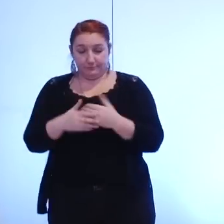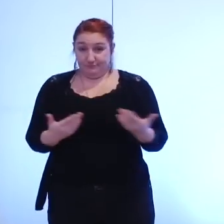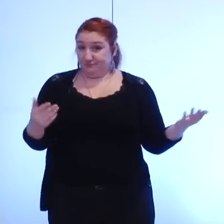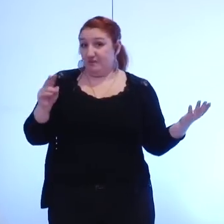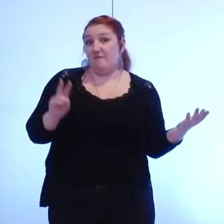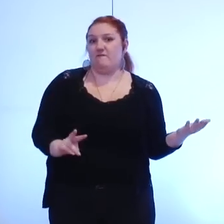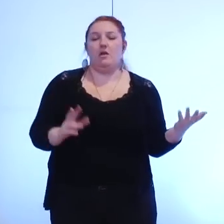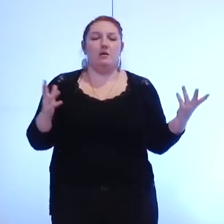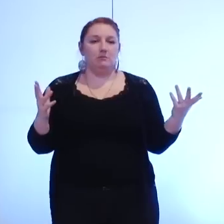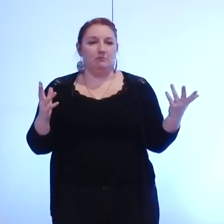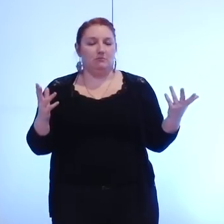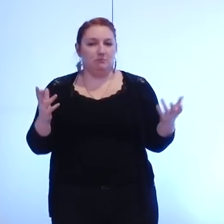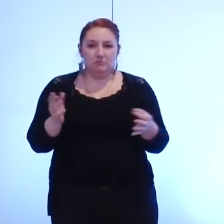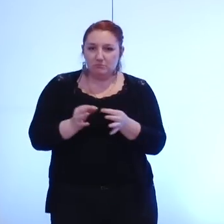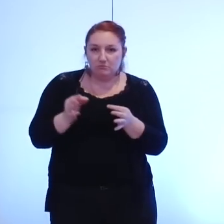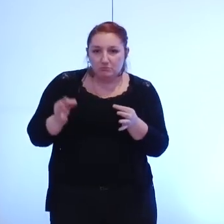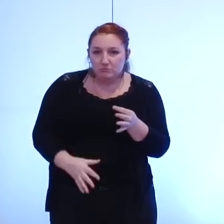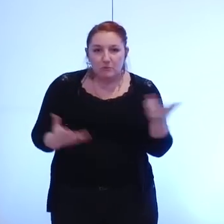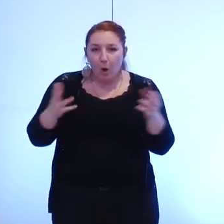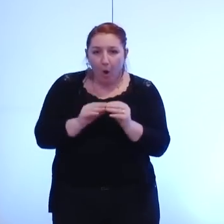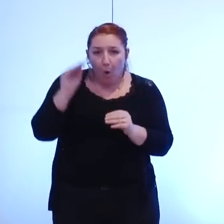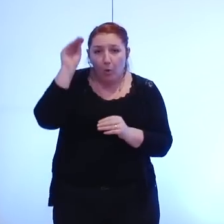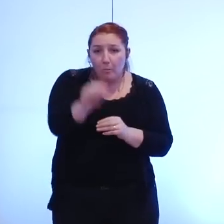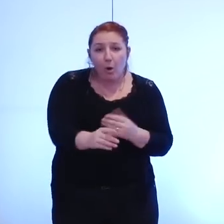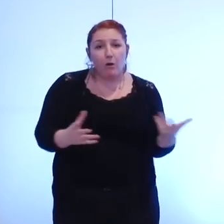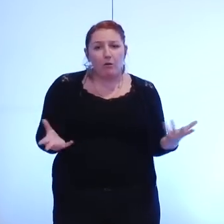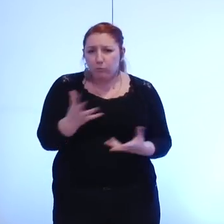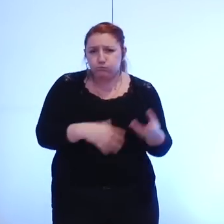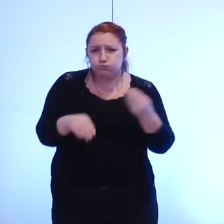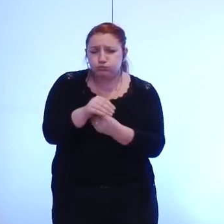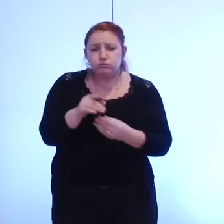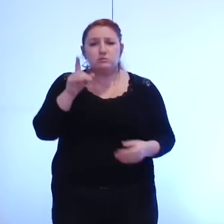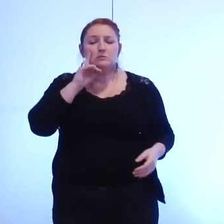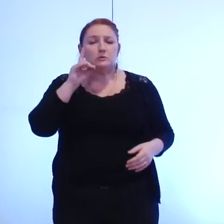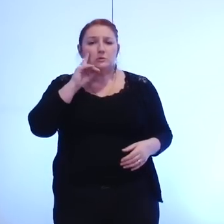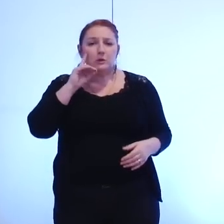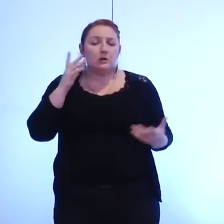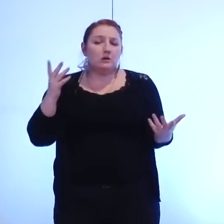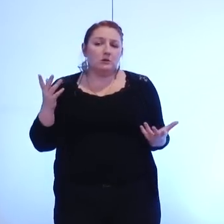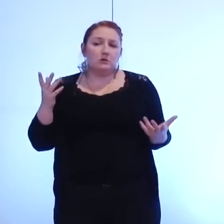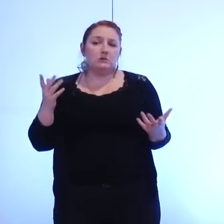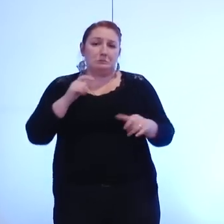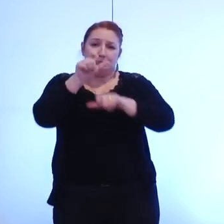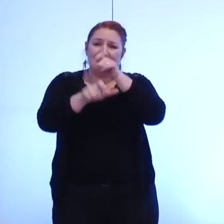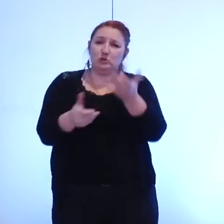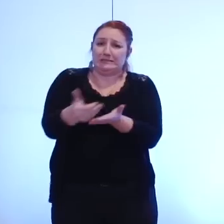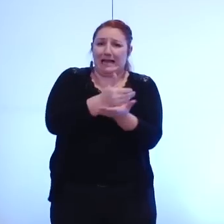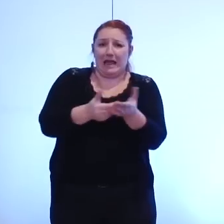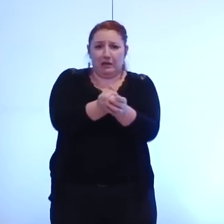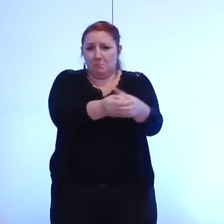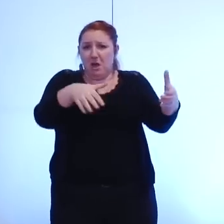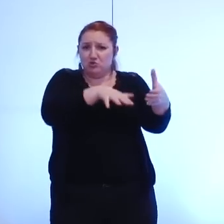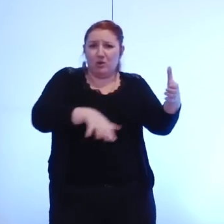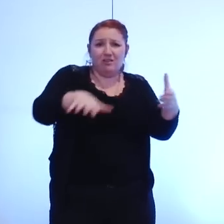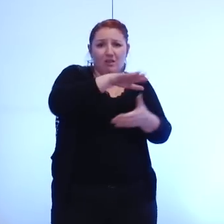à un report qui ne dit pas son nom puisque l'essentiel des personnels ne seront